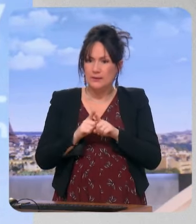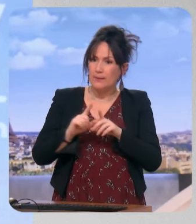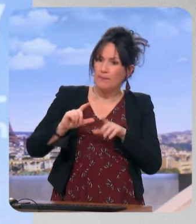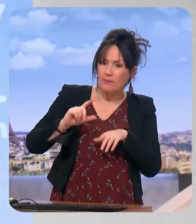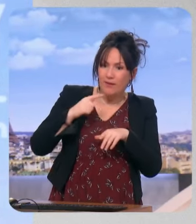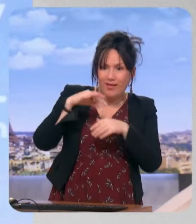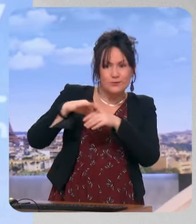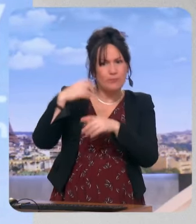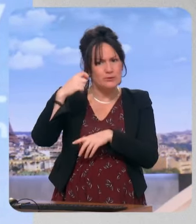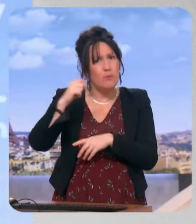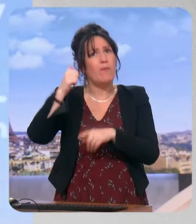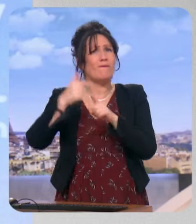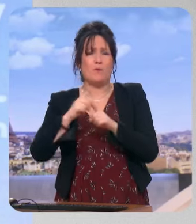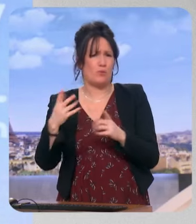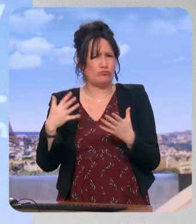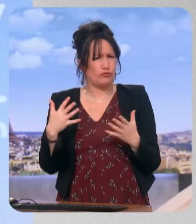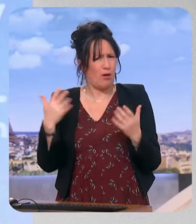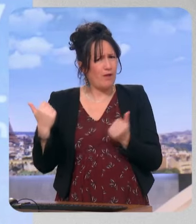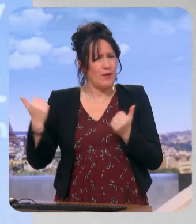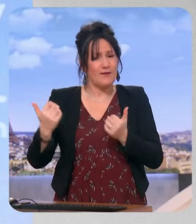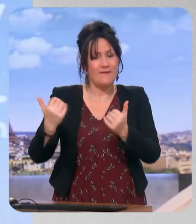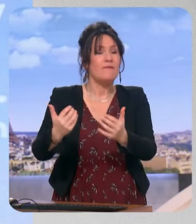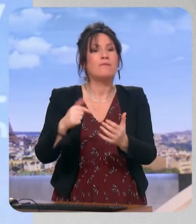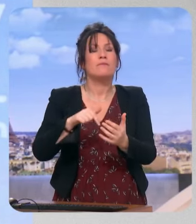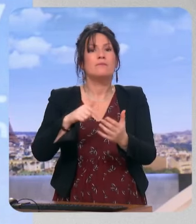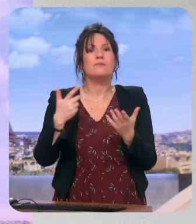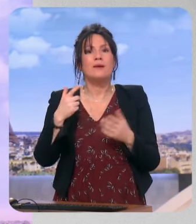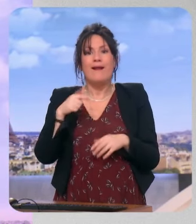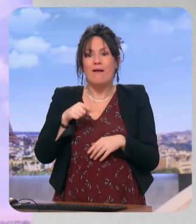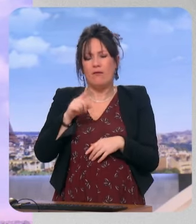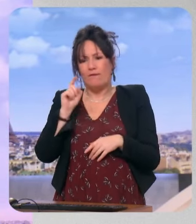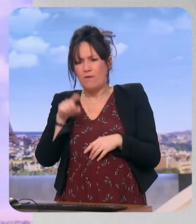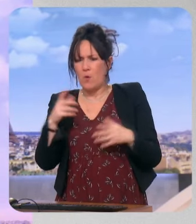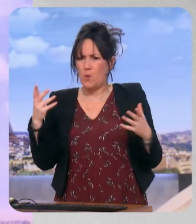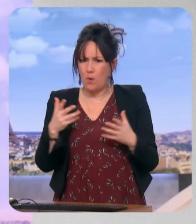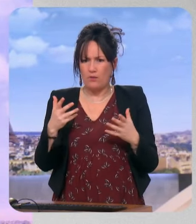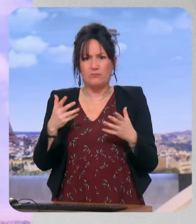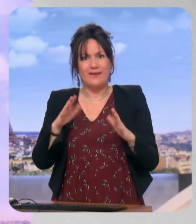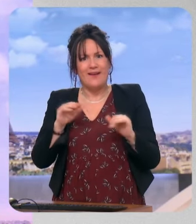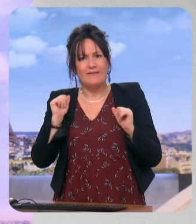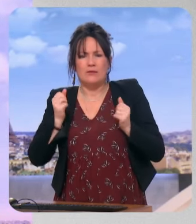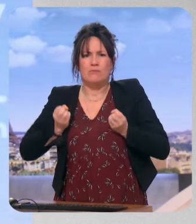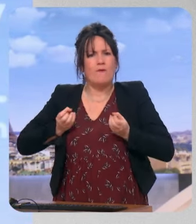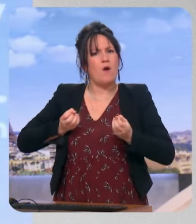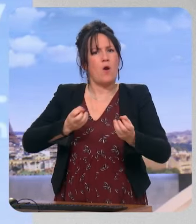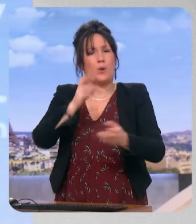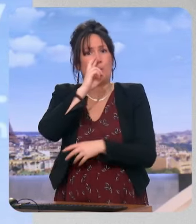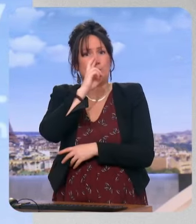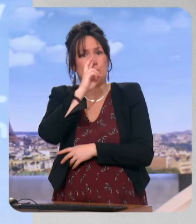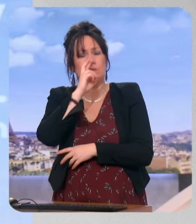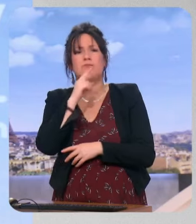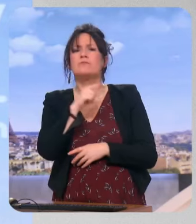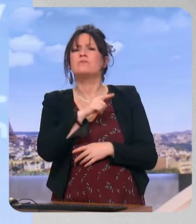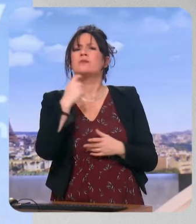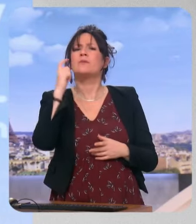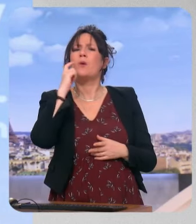prémunir. Mais si vous voulez, si l'idée, c'est d'aller vers une escalade vers la guerre, c'est un peu ce que nous dit finalement calmement Emmanuel Macron quand